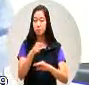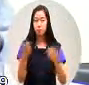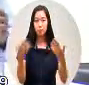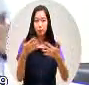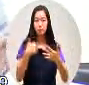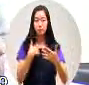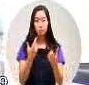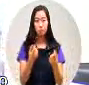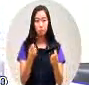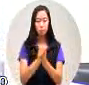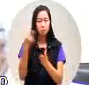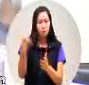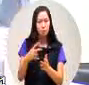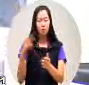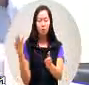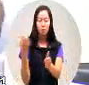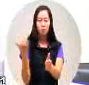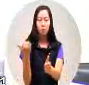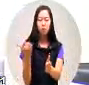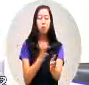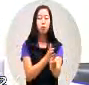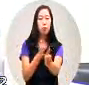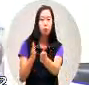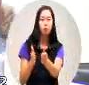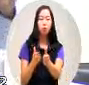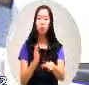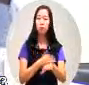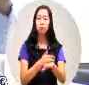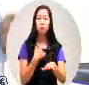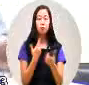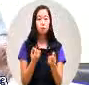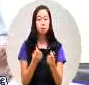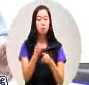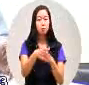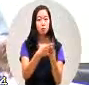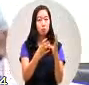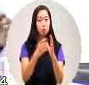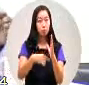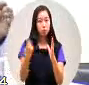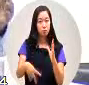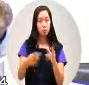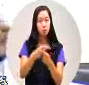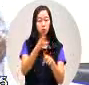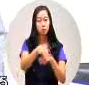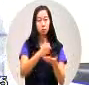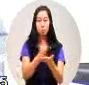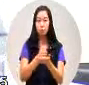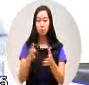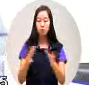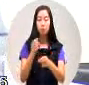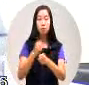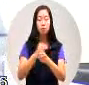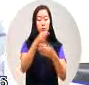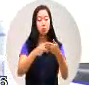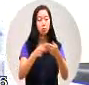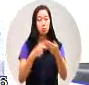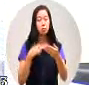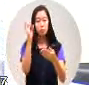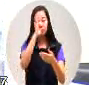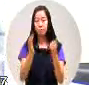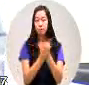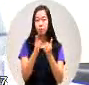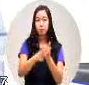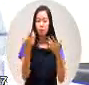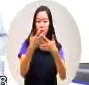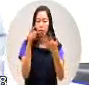呢我就不再追究我想请农业局长呢在这一次的产销合作的机制找出